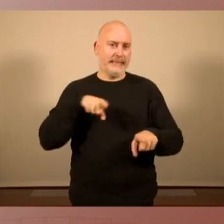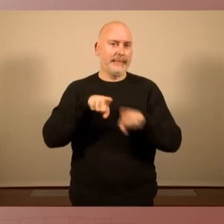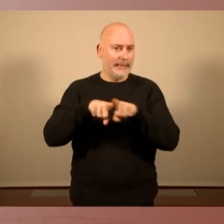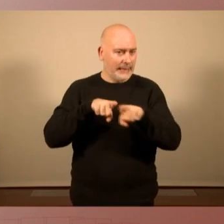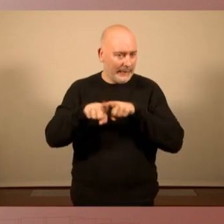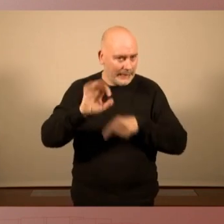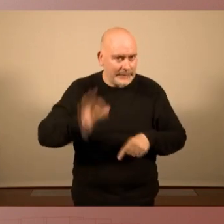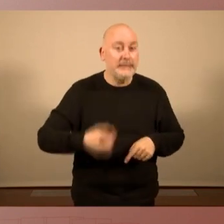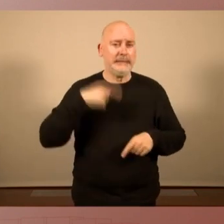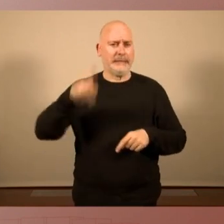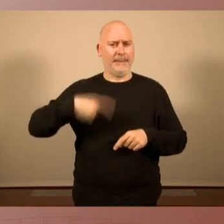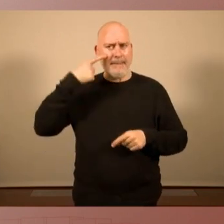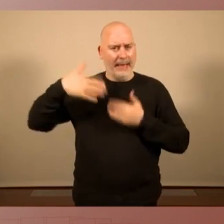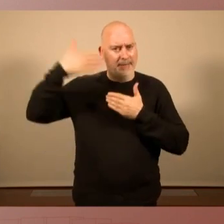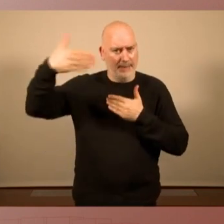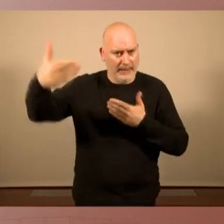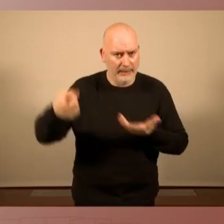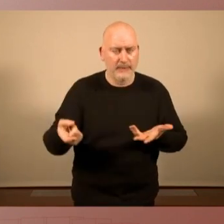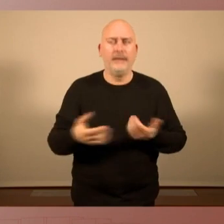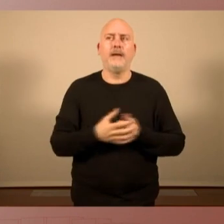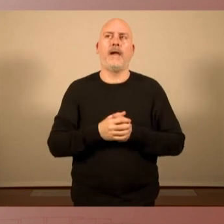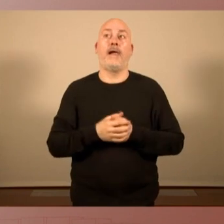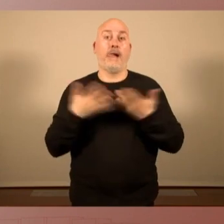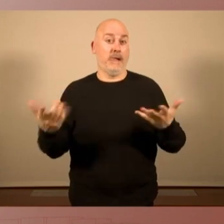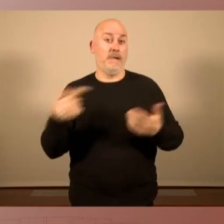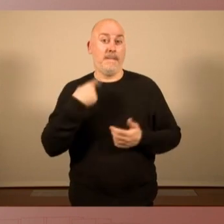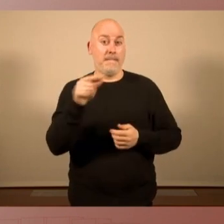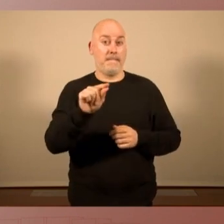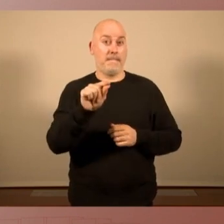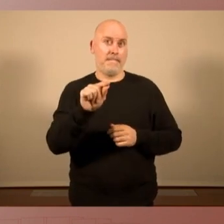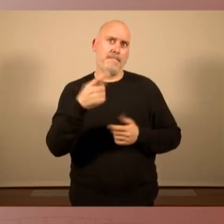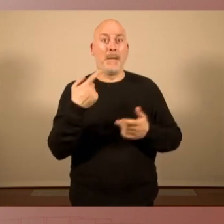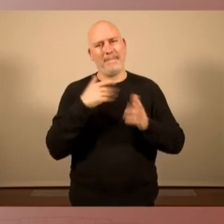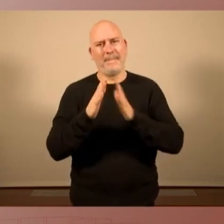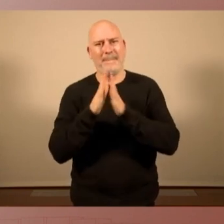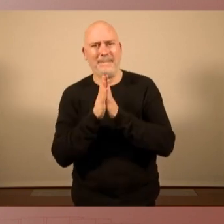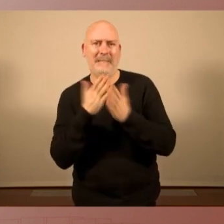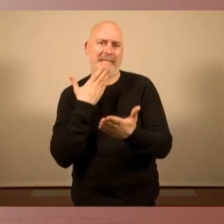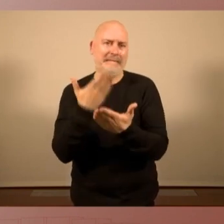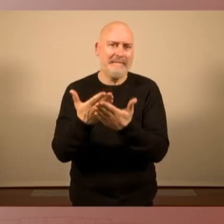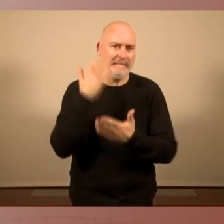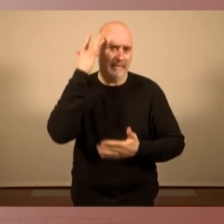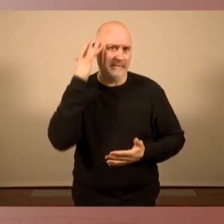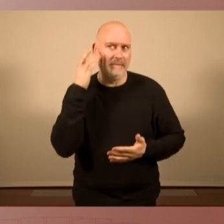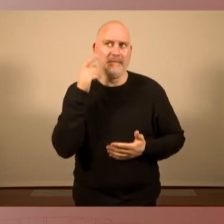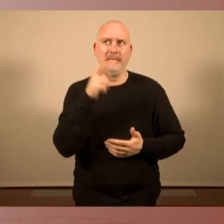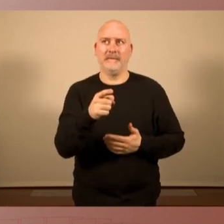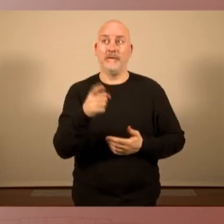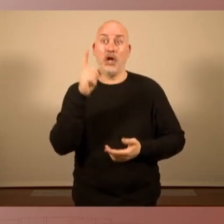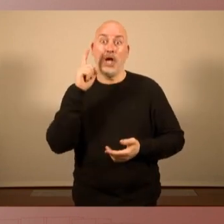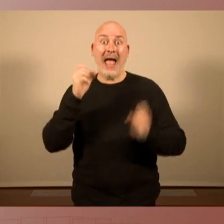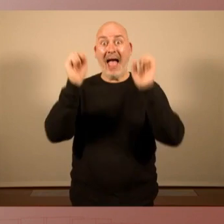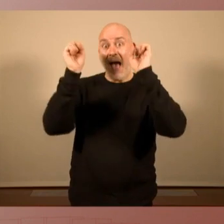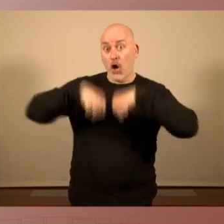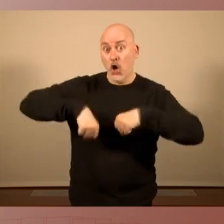endavant. I, en aquest sentit, els preguem més aviat que ens diguin què no els agrada d'aquest acord